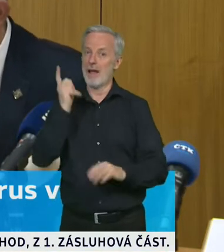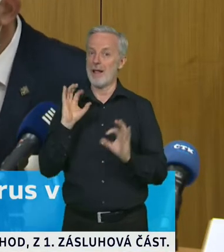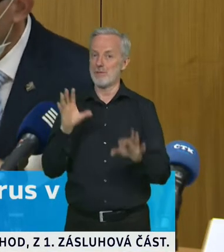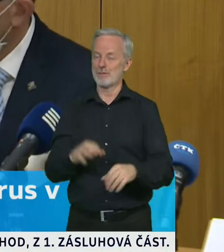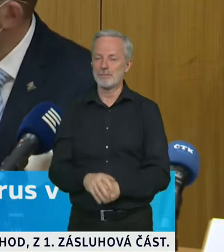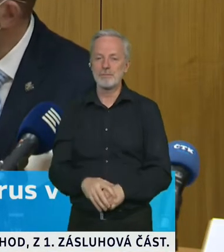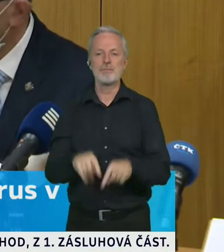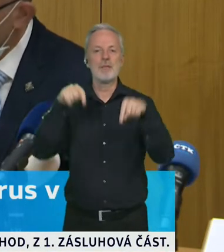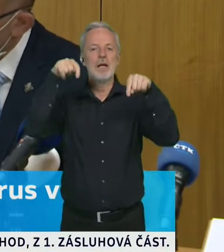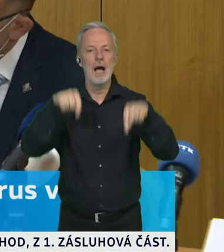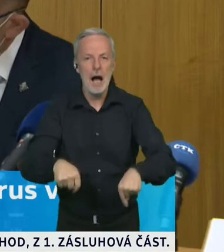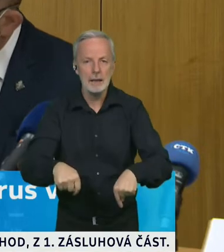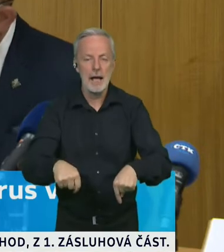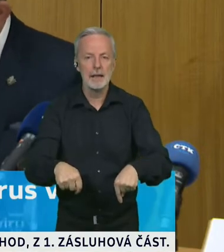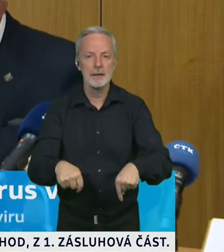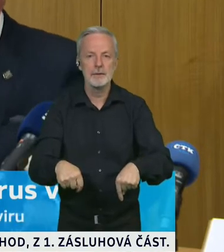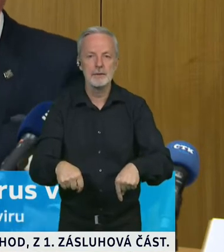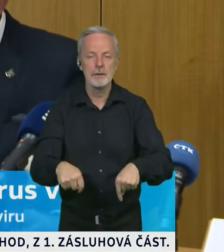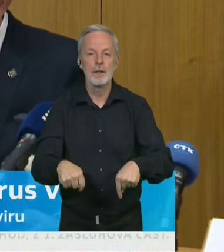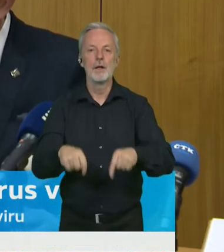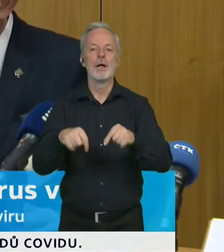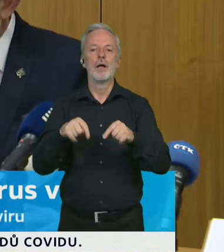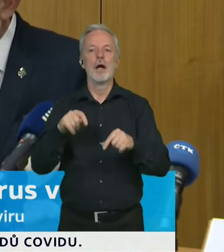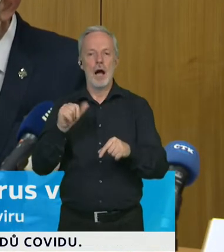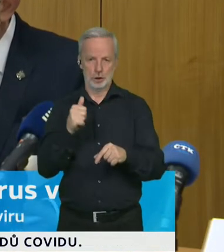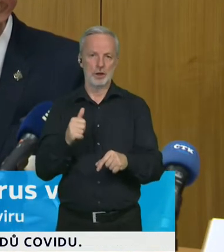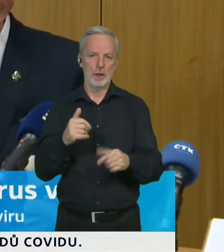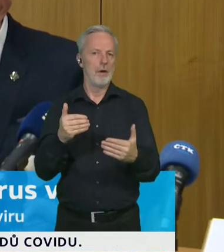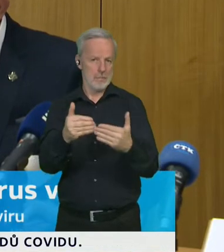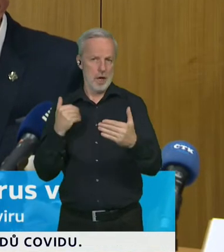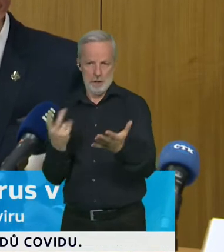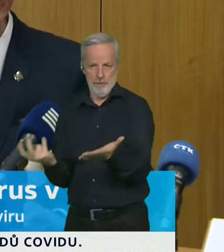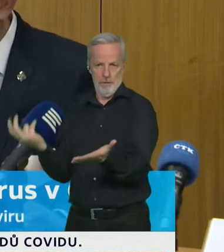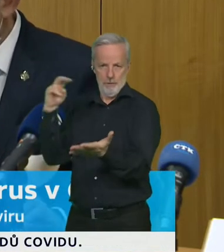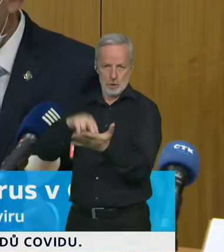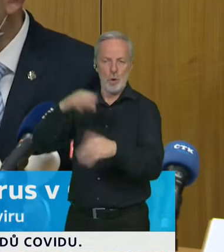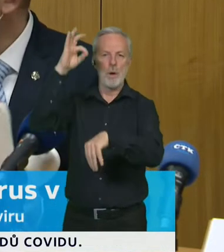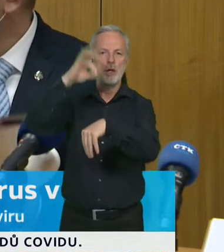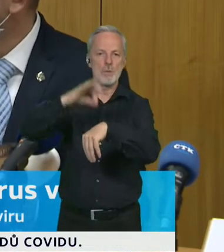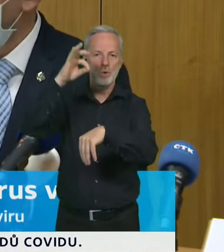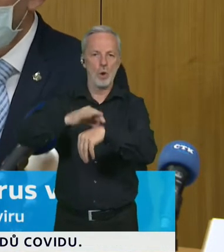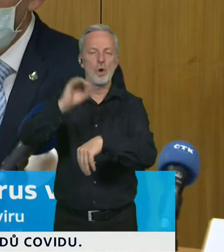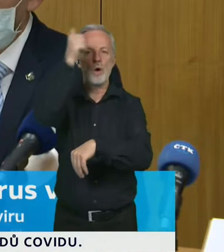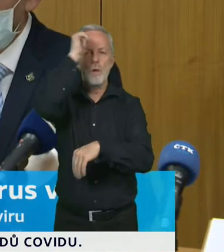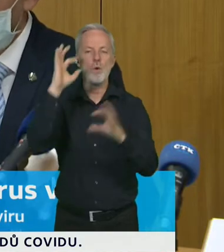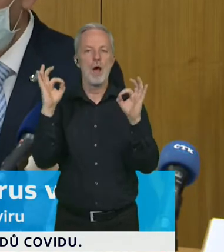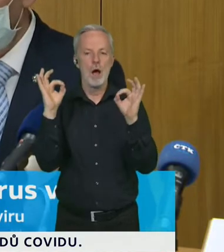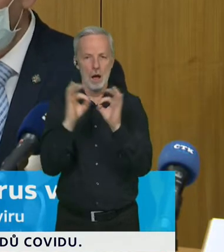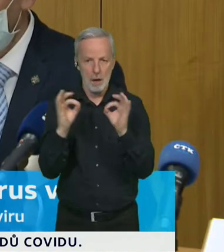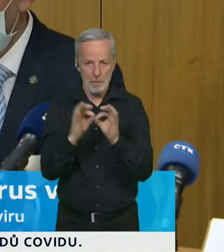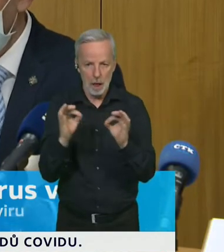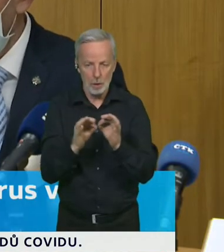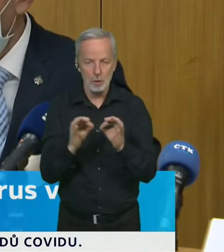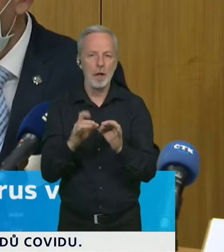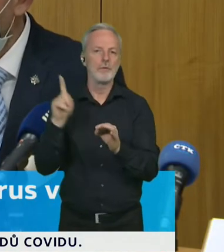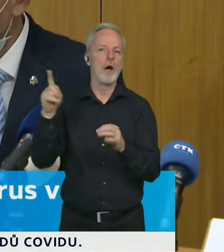nyní mě dovolte, ještě předtím, než vystoupí pan doktor Blahuta, k recenační strategii,